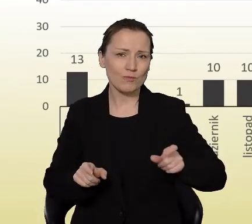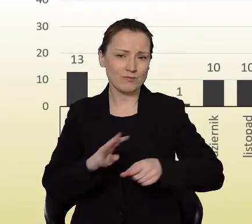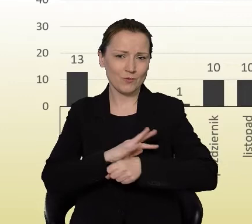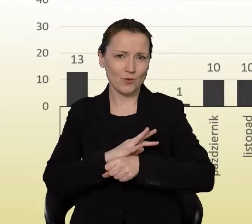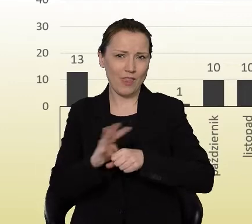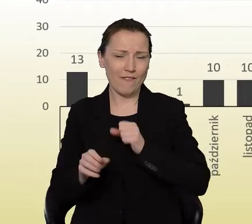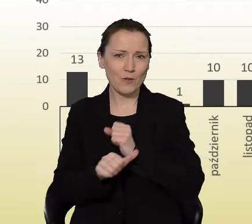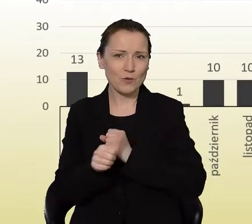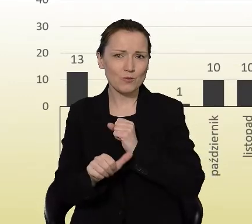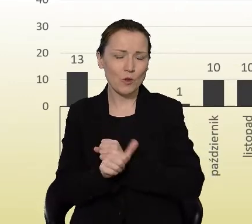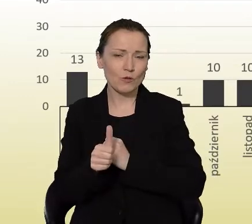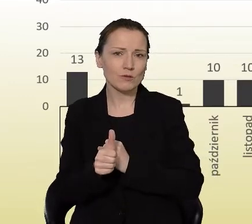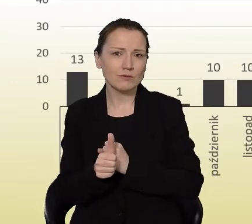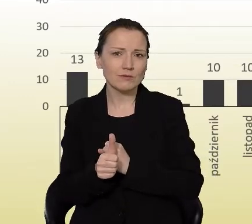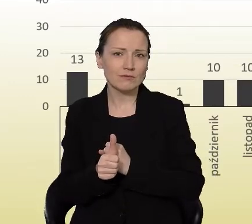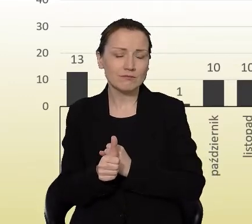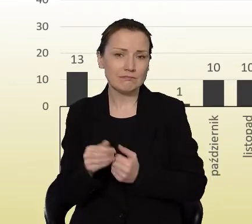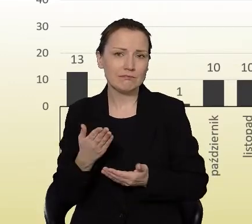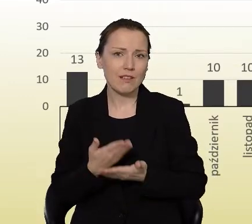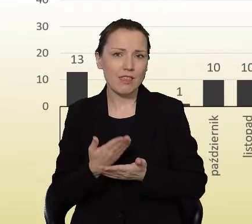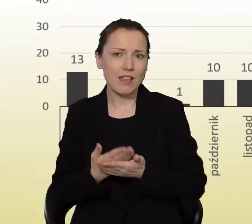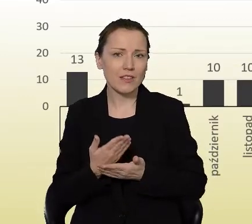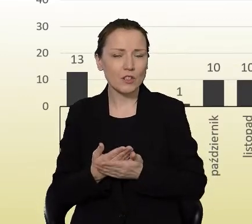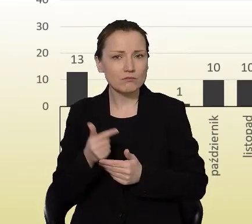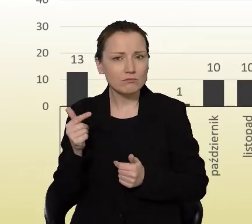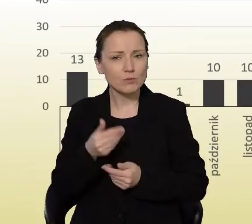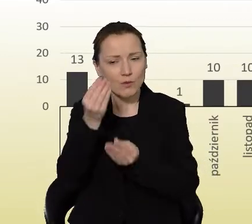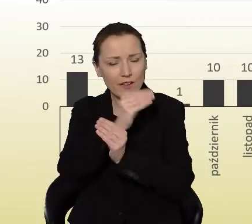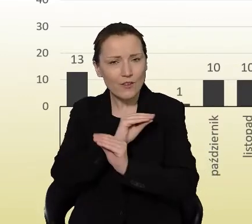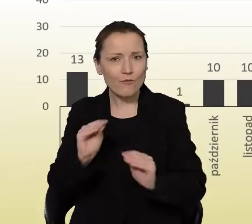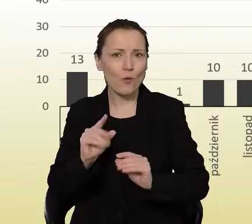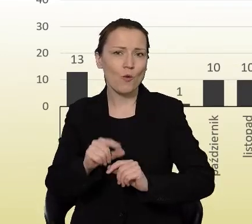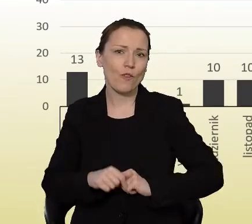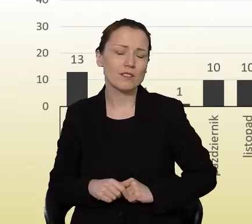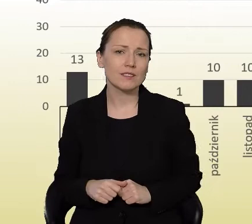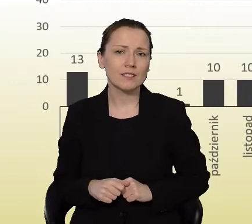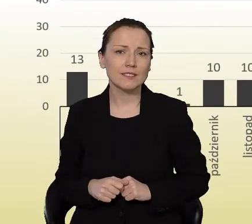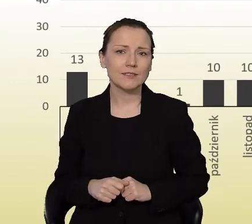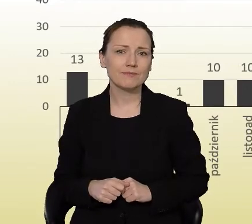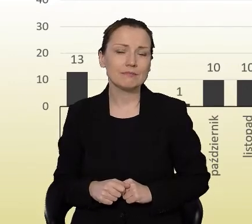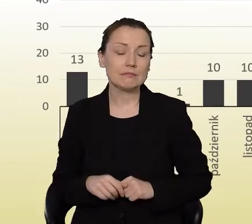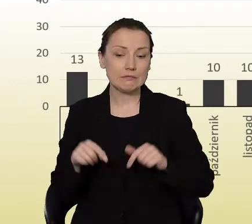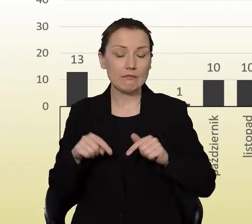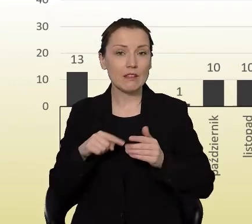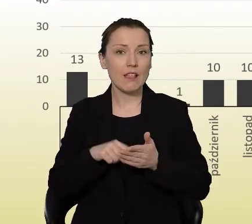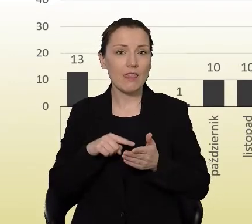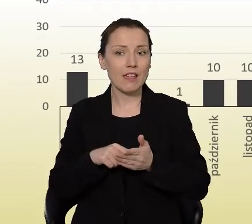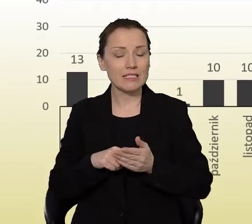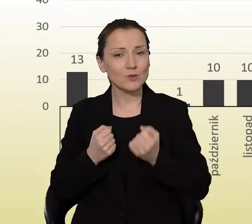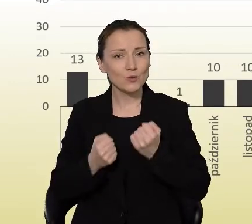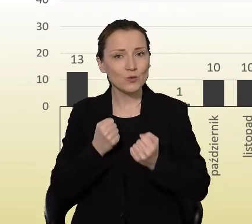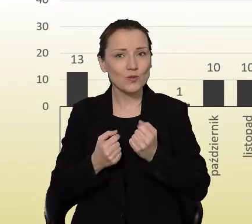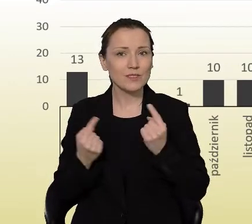COVID-19 miały miejsce, dlatego trzeba o tym informować i mówić. Jesteśmy przy tym trudnym wątku